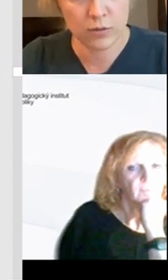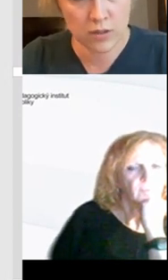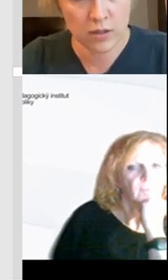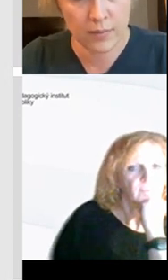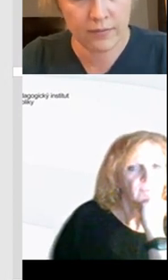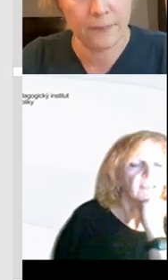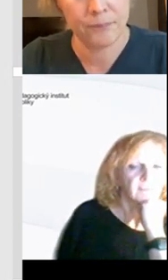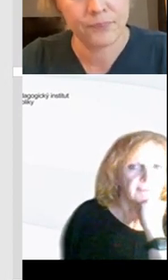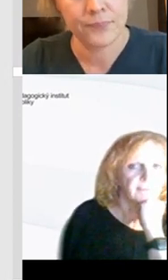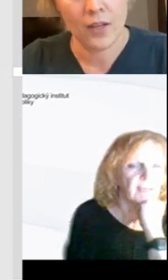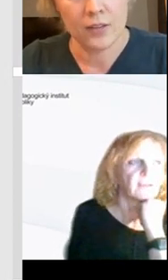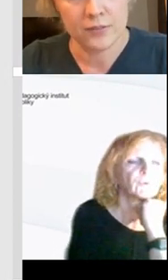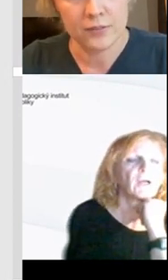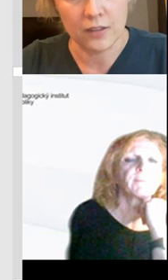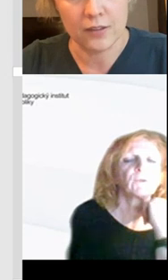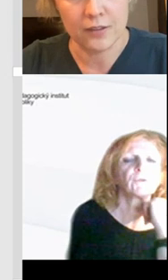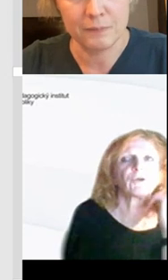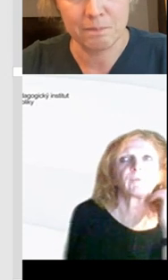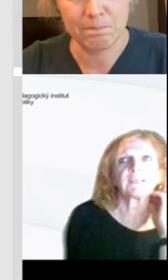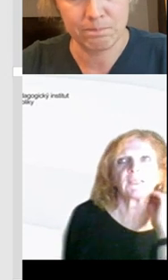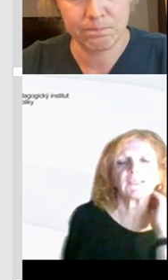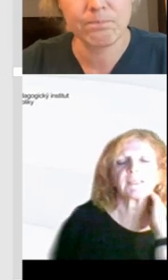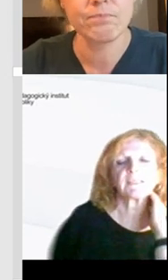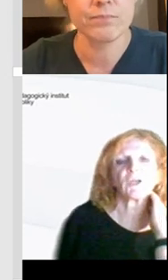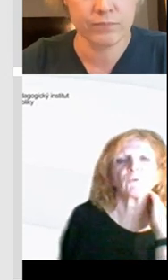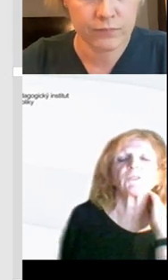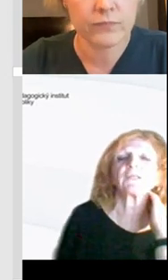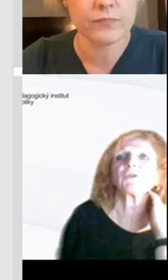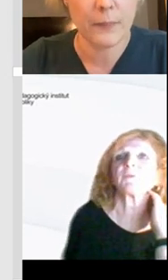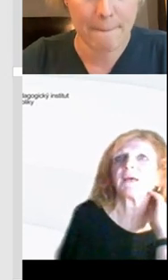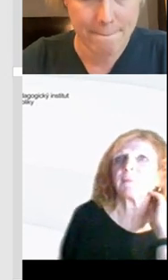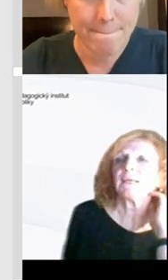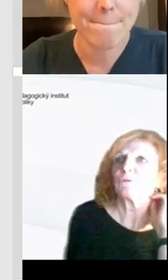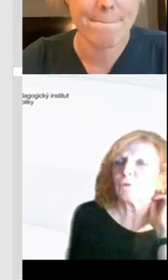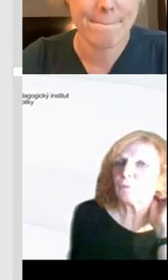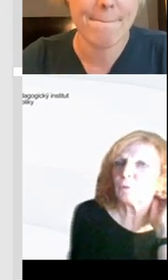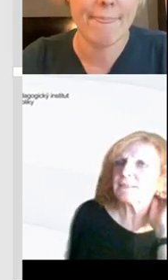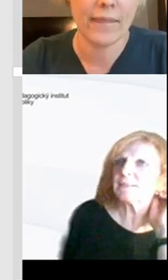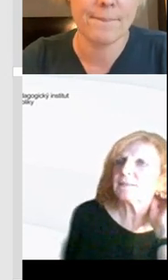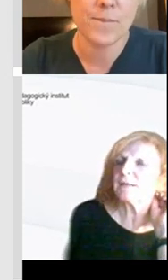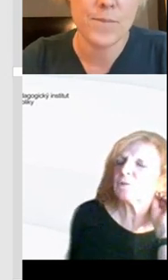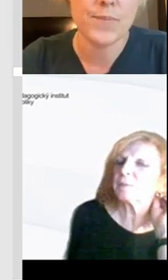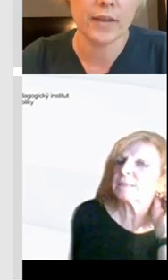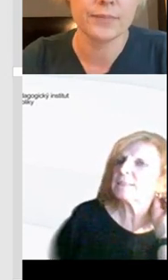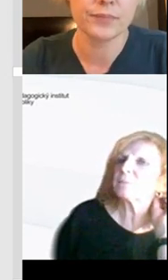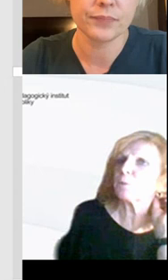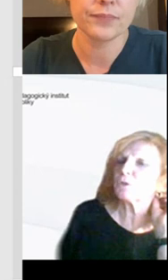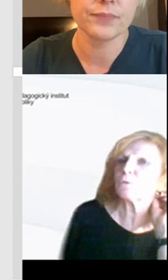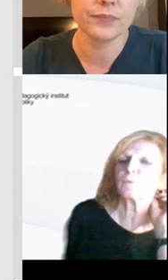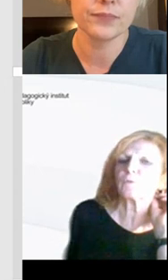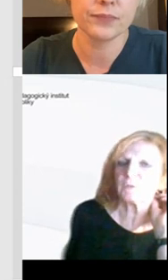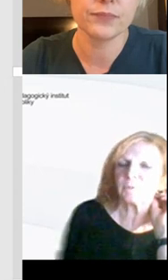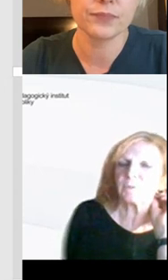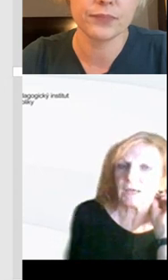internetu, je stoprocentně pravda. Tak, možná bylo ještě komentář, který jsme na začátku neřekli, že my máme tu formulaci těch digitálních kompetencí